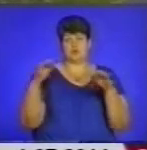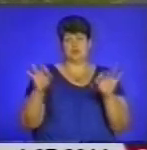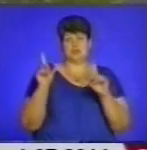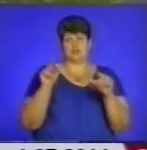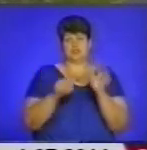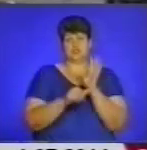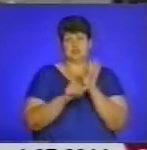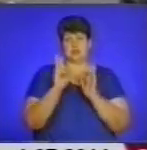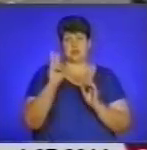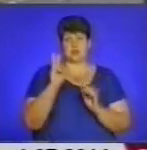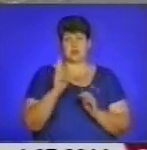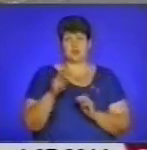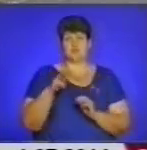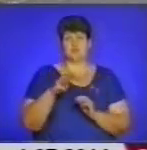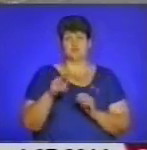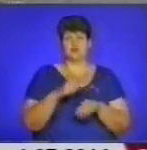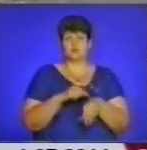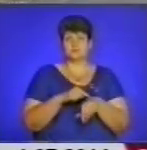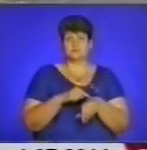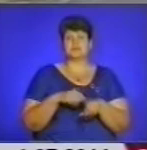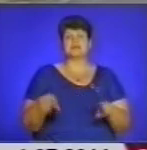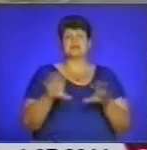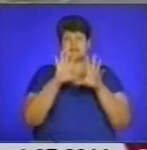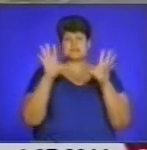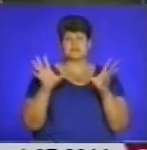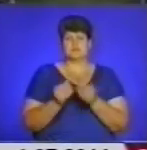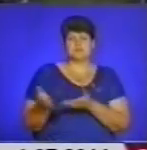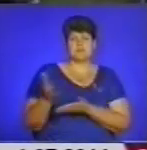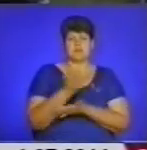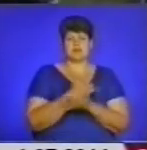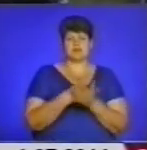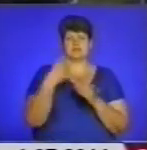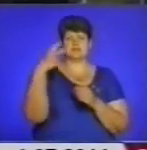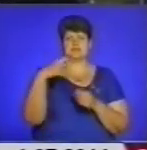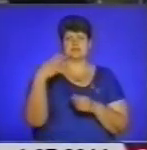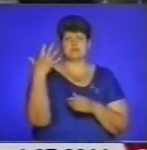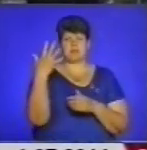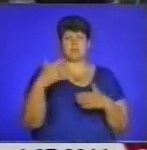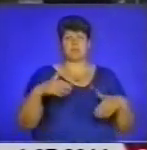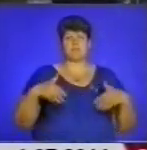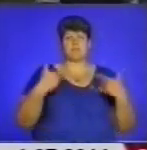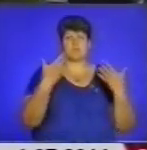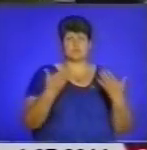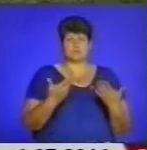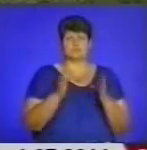кілометрів на годину. Загалом автомайданівці спільно з водіями зібрали перелік з 25 пропозицій. Прохання взяти до уваги